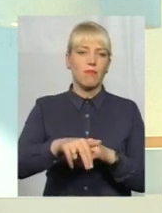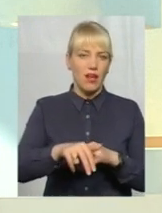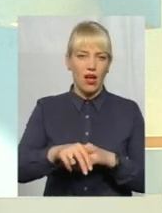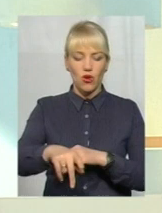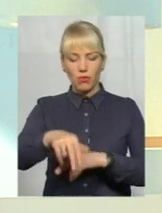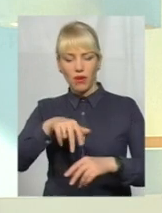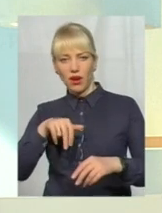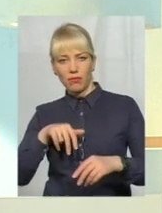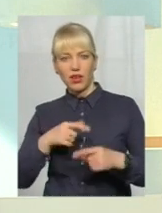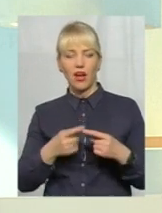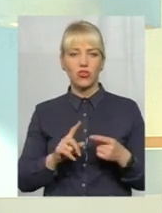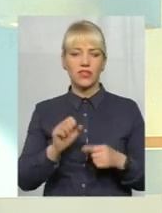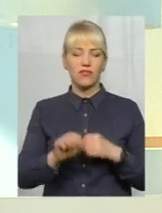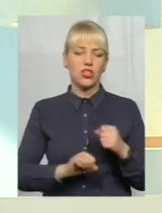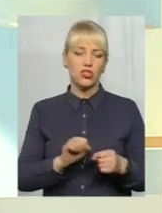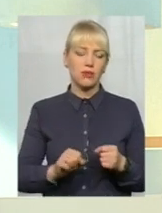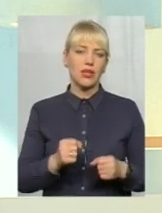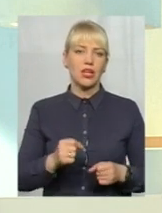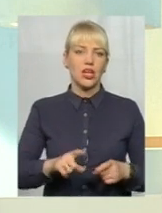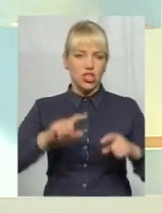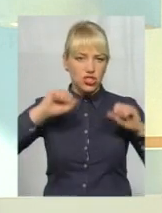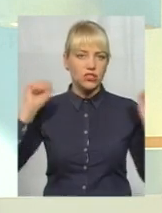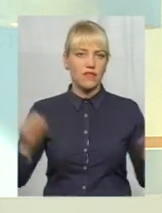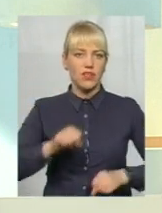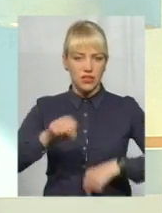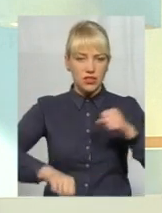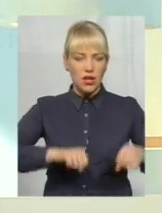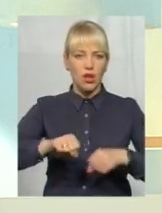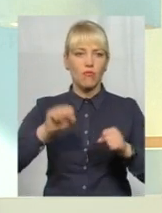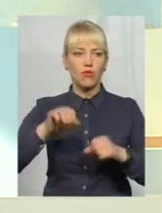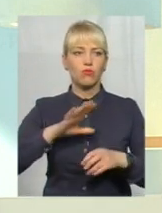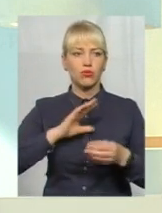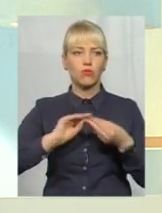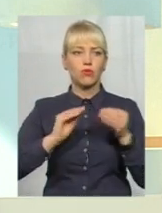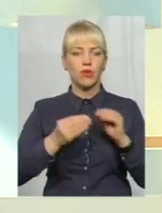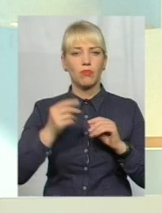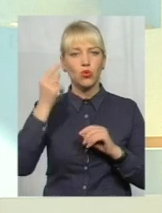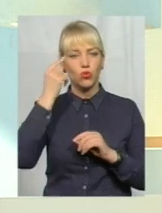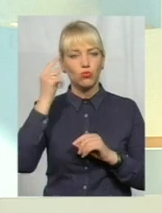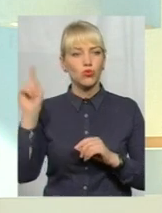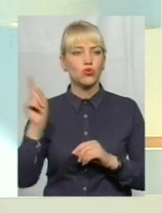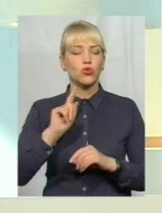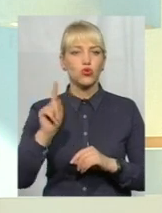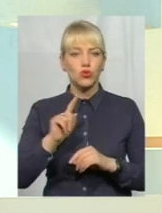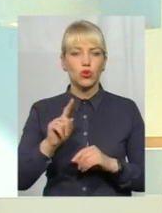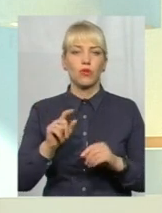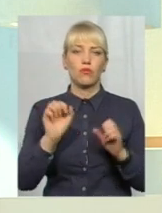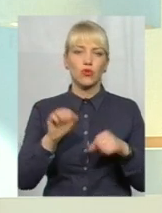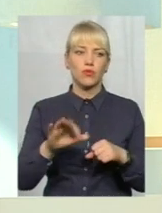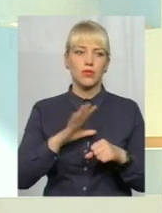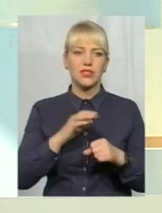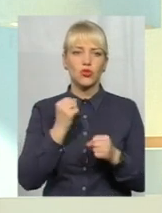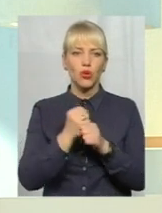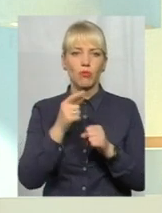їздять по велодоріжках з доволі великою швидкістю. І можуть бути проблеми. Тому, думаю, що ми якийсь там парканчик